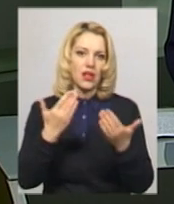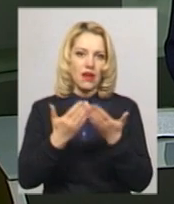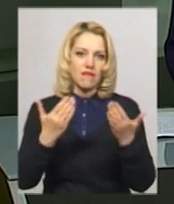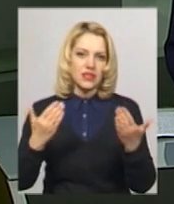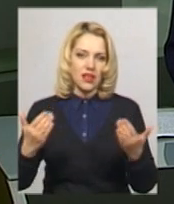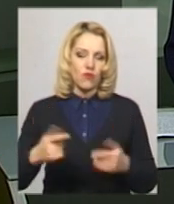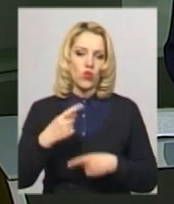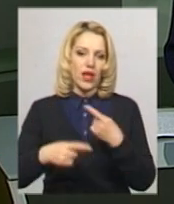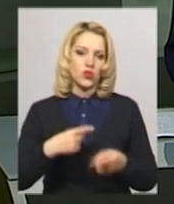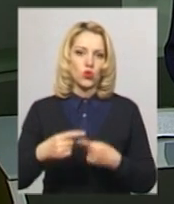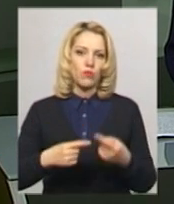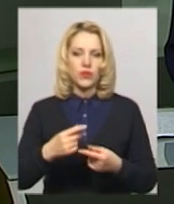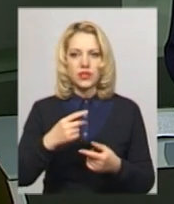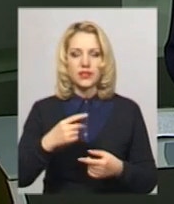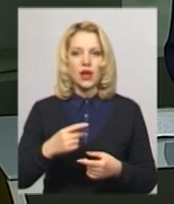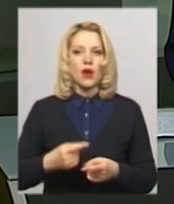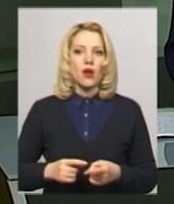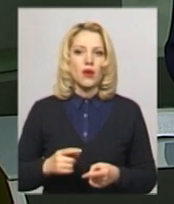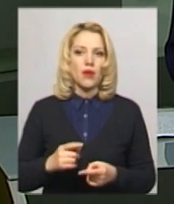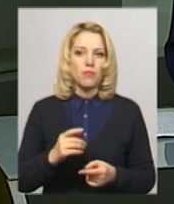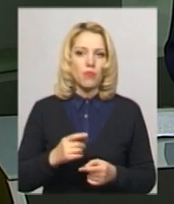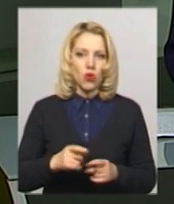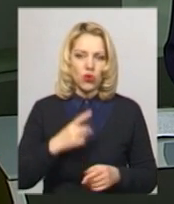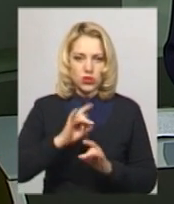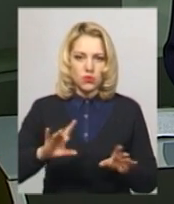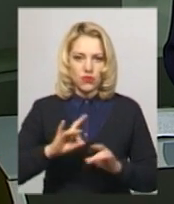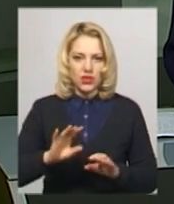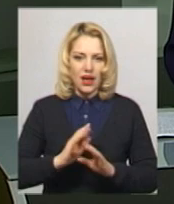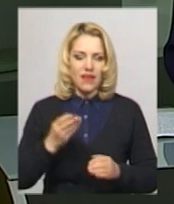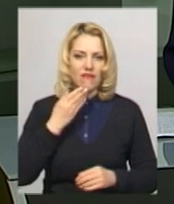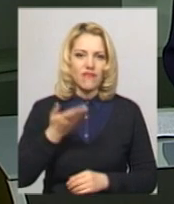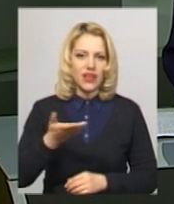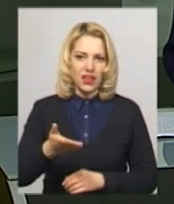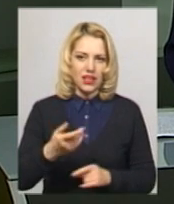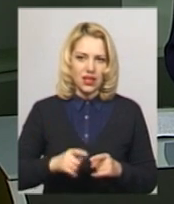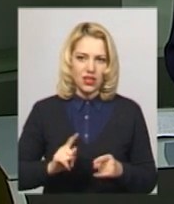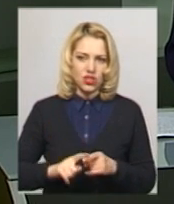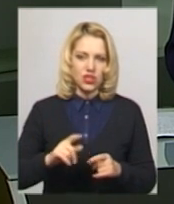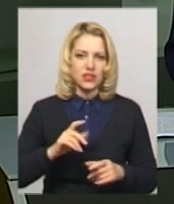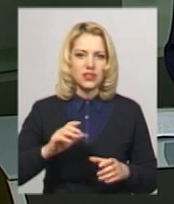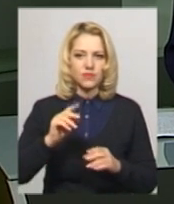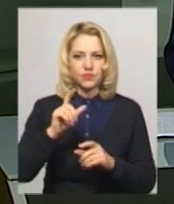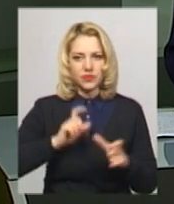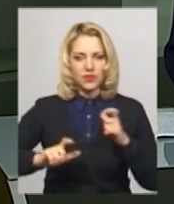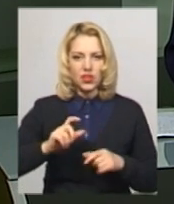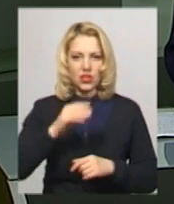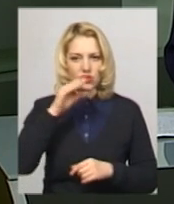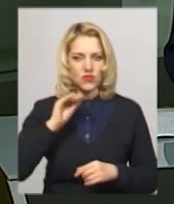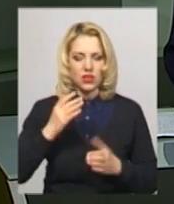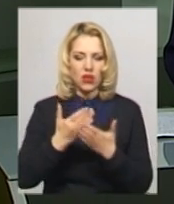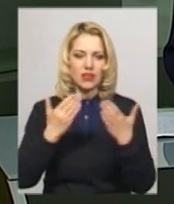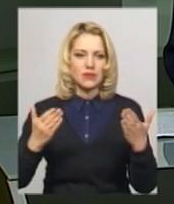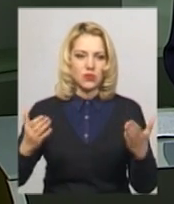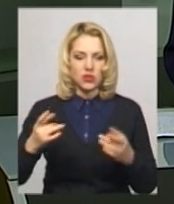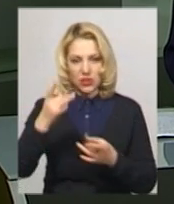поколінь», розповідає викладачка Дніпропетровського театрально-художнього коледжу Анастасія Ткаченко. В експозиції, яку розмістили у Хмельницькій